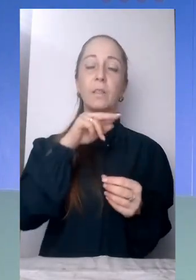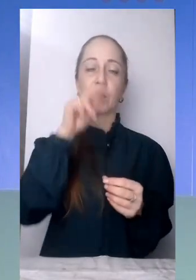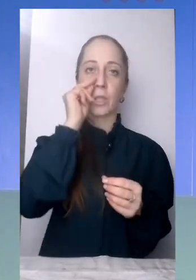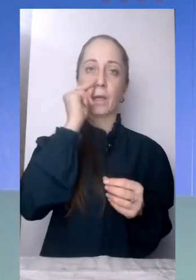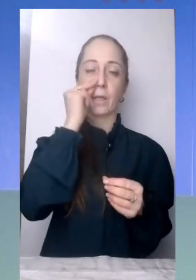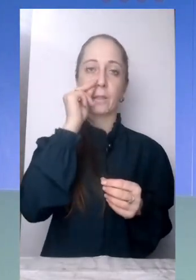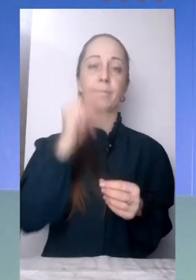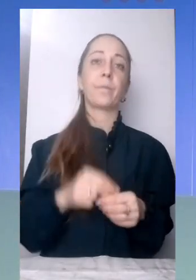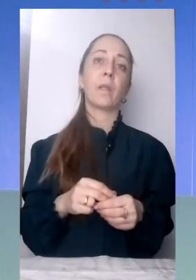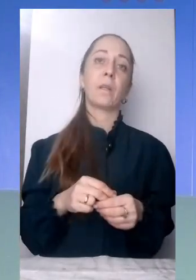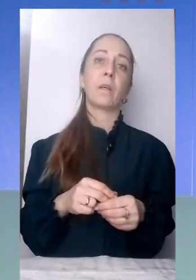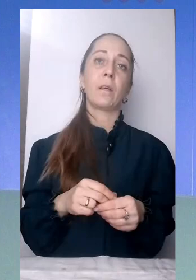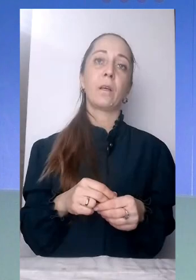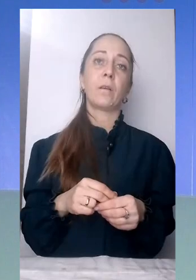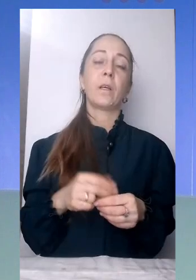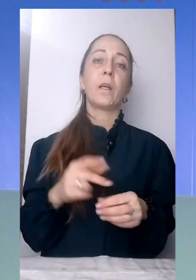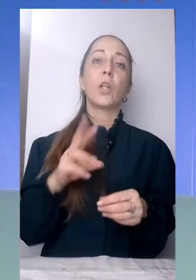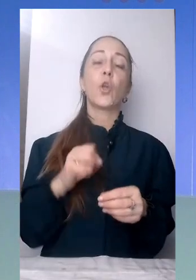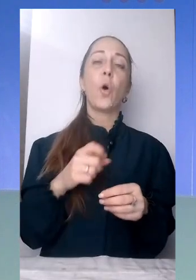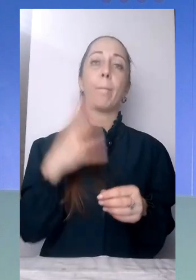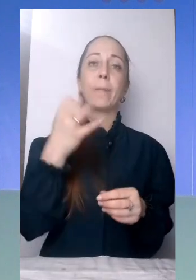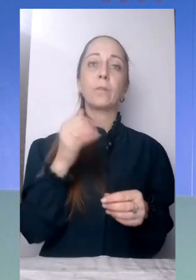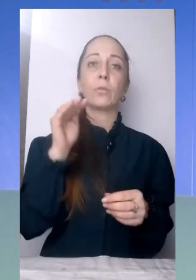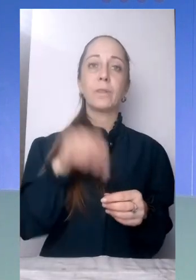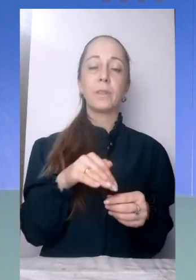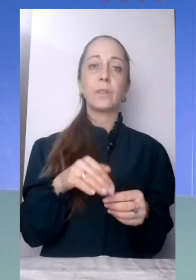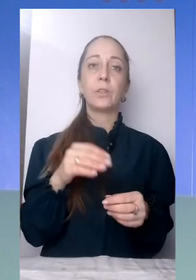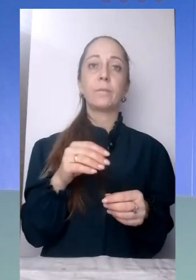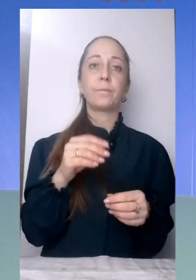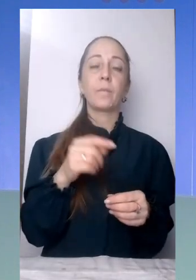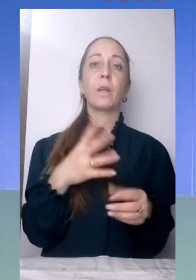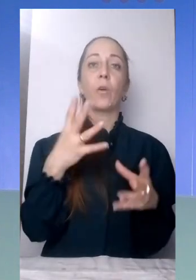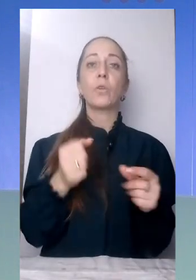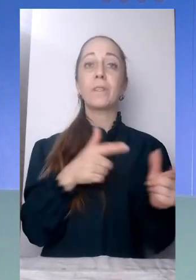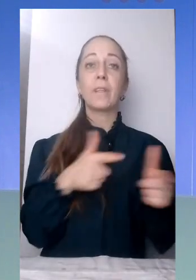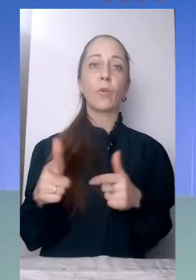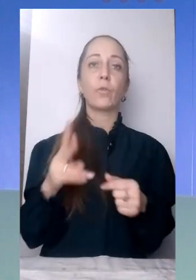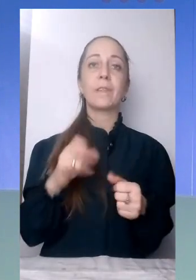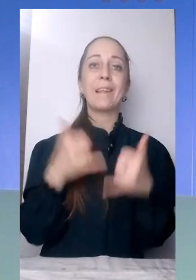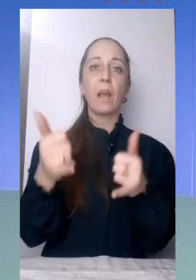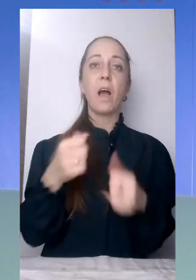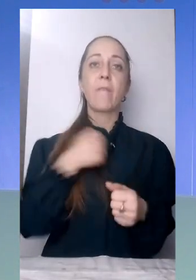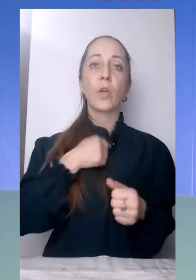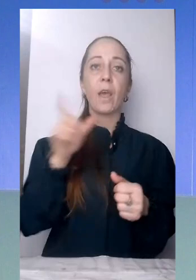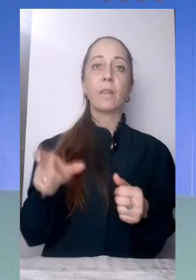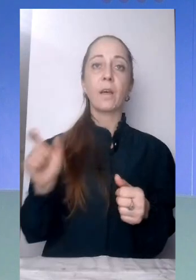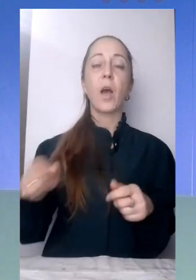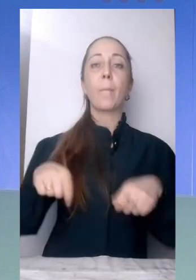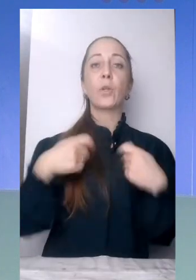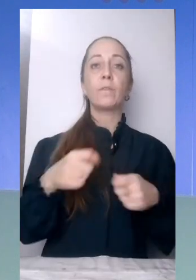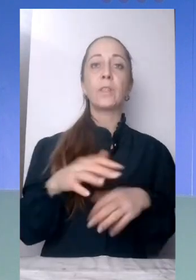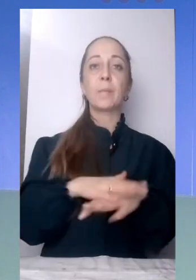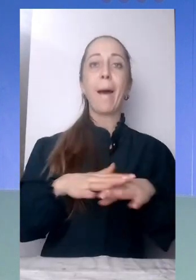До півтисячі порцій гарячих обідів щодня готують для військових та тероборони продавчині одного із ринків Черкас. Жінки